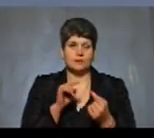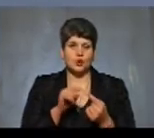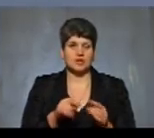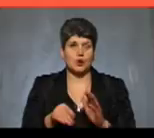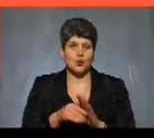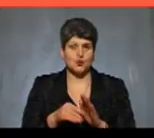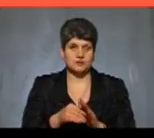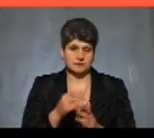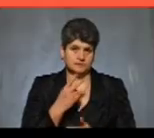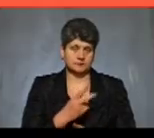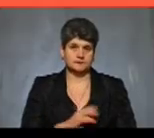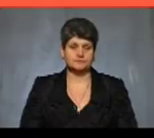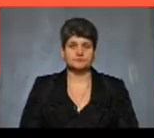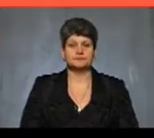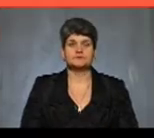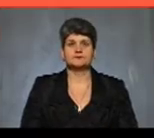подивимося.